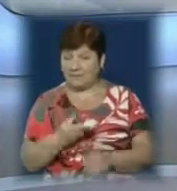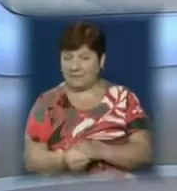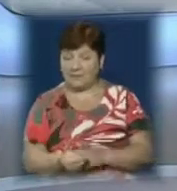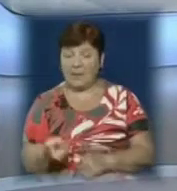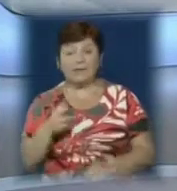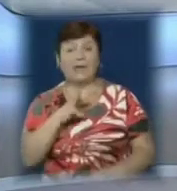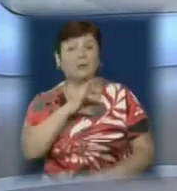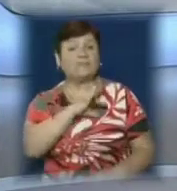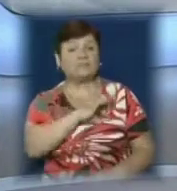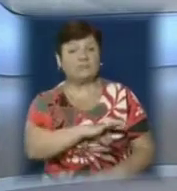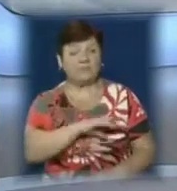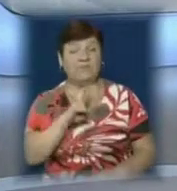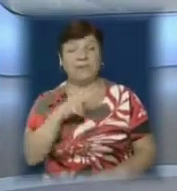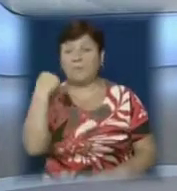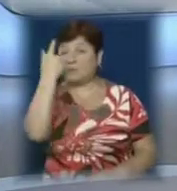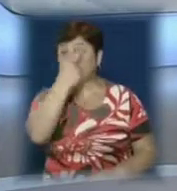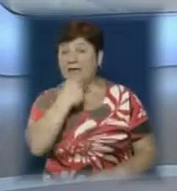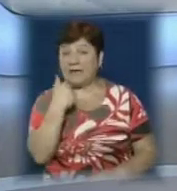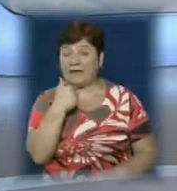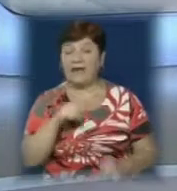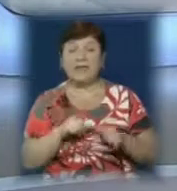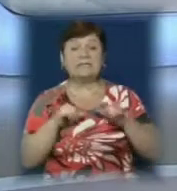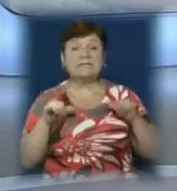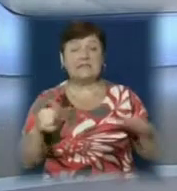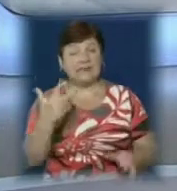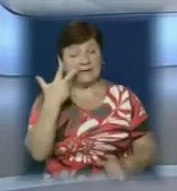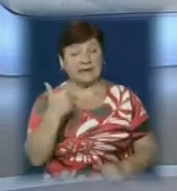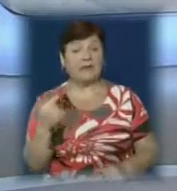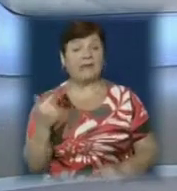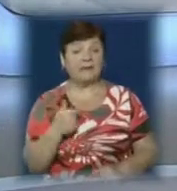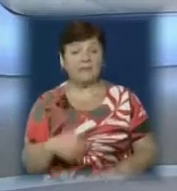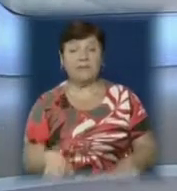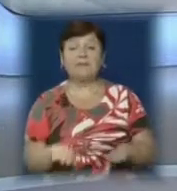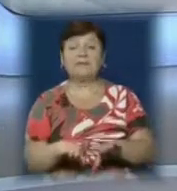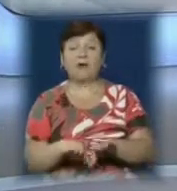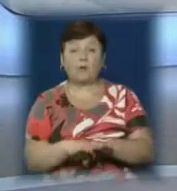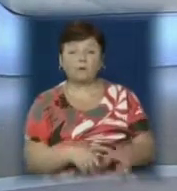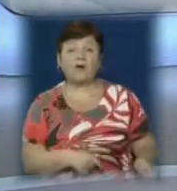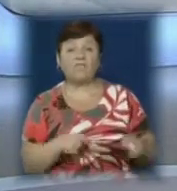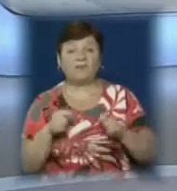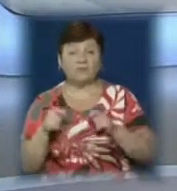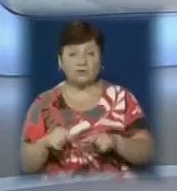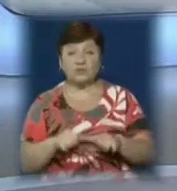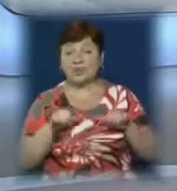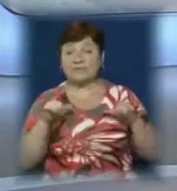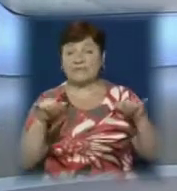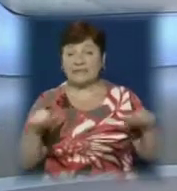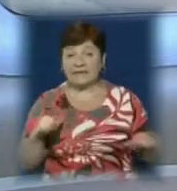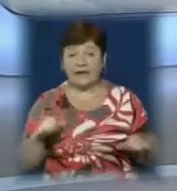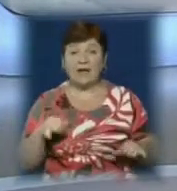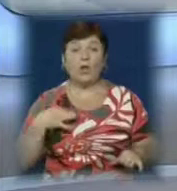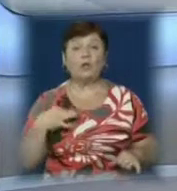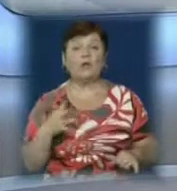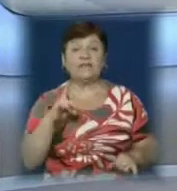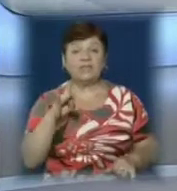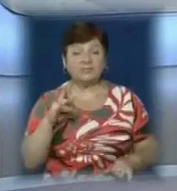користувачів, які мають персональні контейнери, ціни зростуть на 3 гривні. Також вартість вивозу відходів зросте і для юридичних осіб.